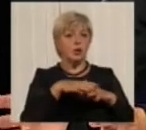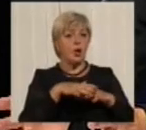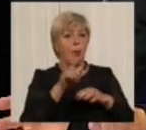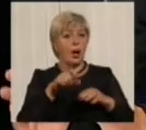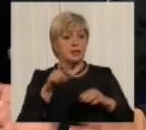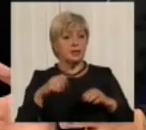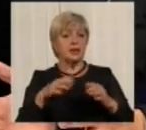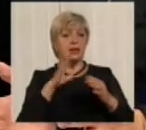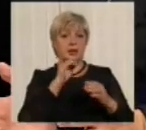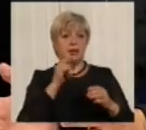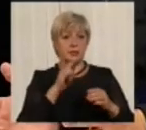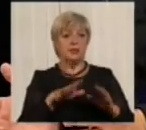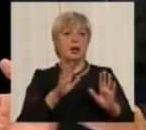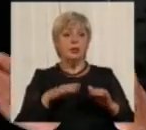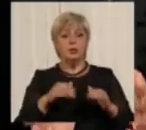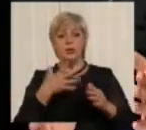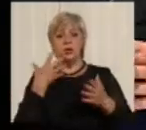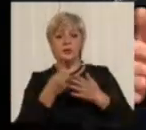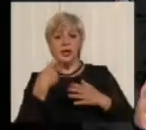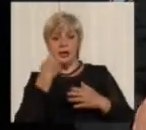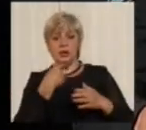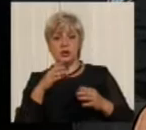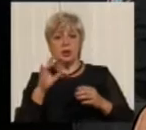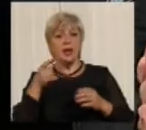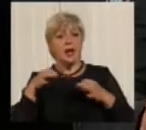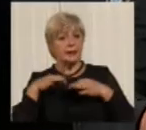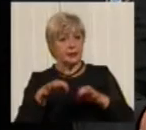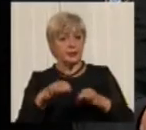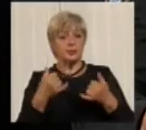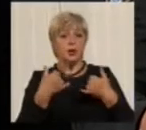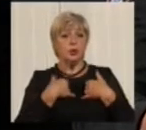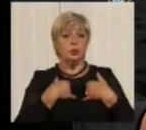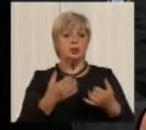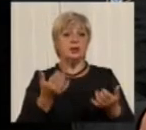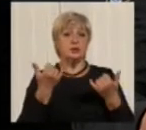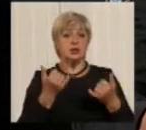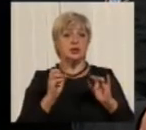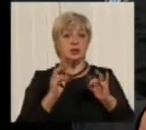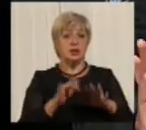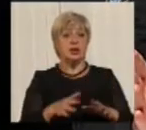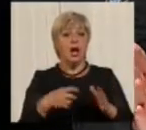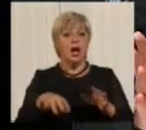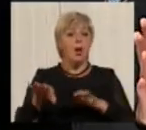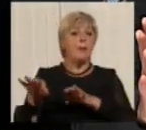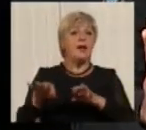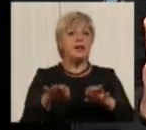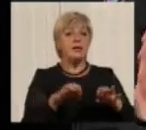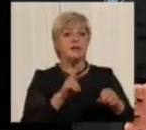цивільний і так далі. Є спеціальні підрозділи. У нас зараз діє операція «Перевізник». Ми